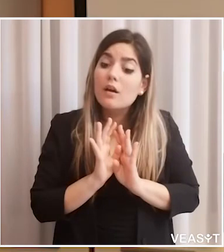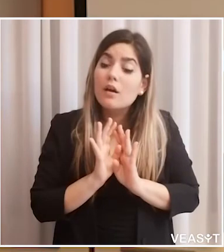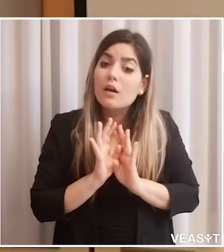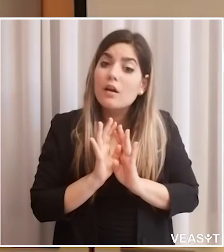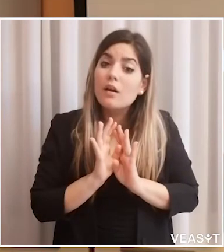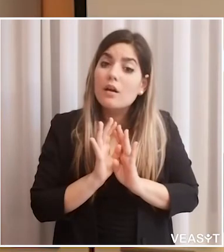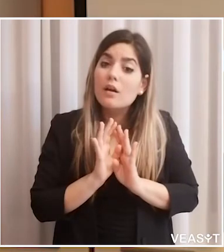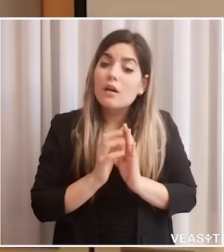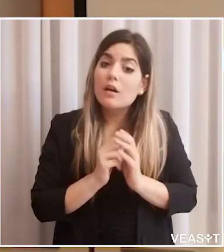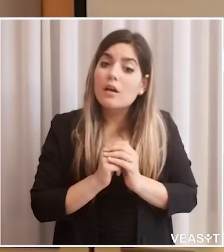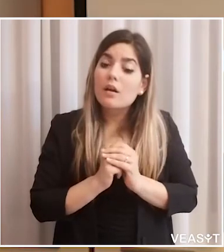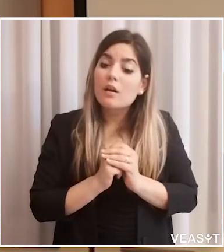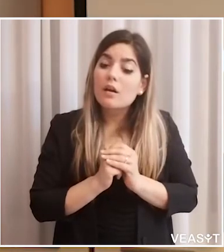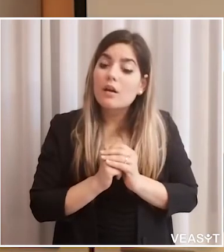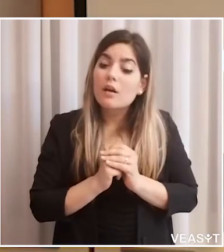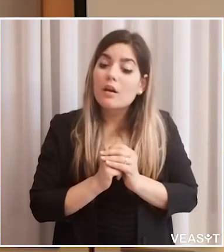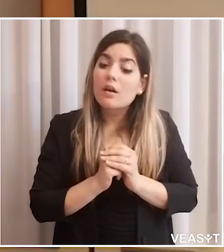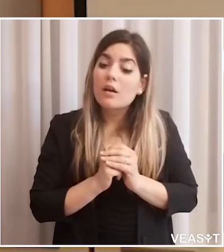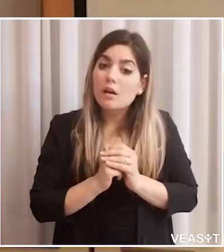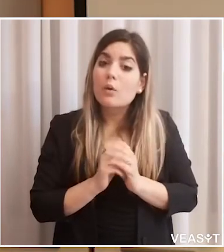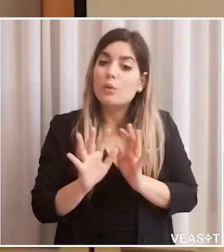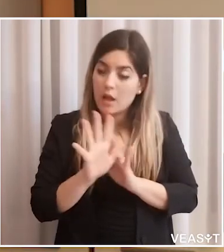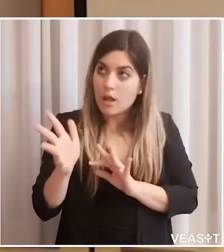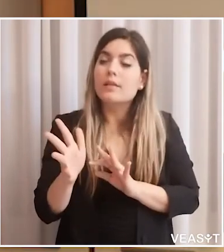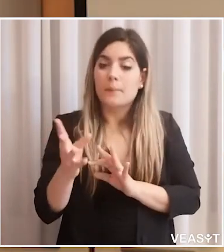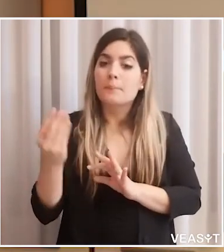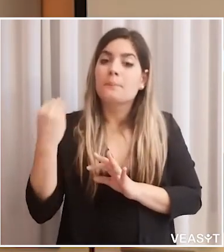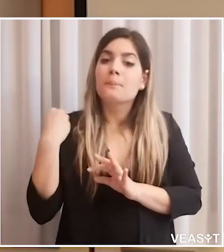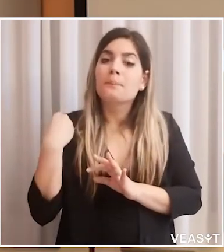Ci sono altre domande oppure possiamo chiudere?